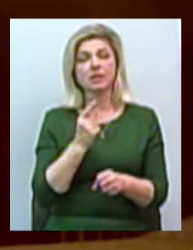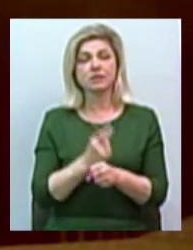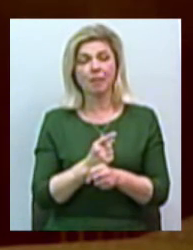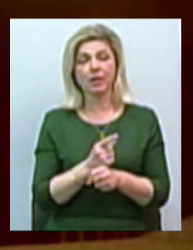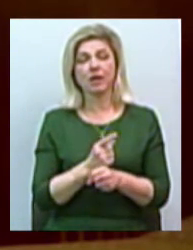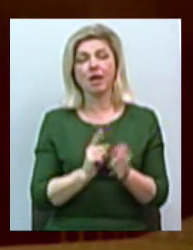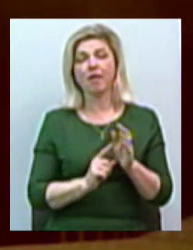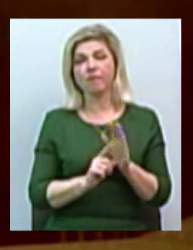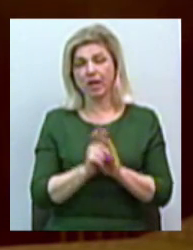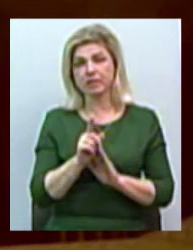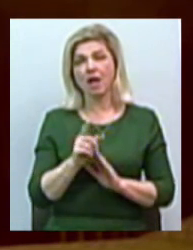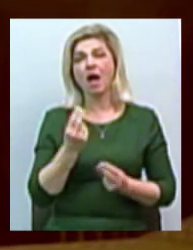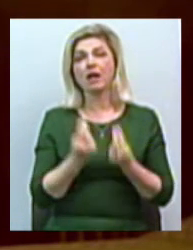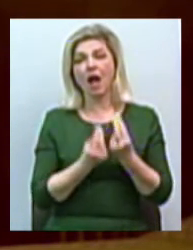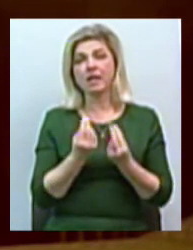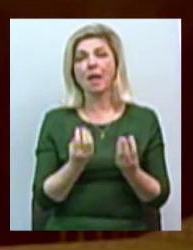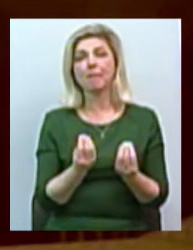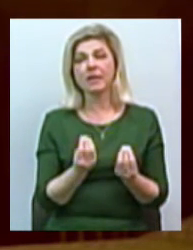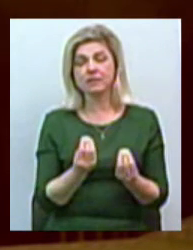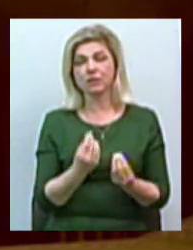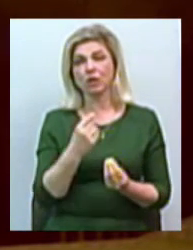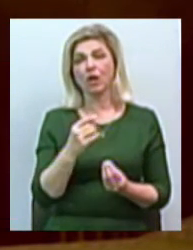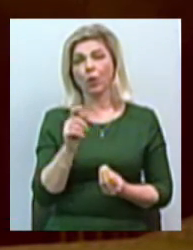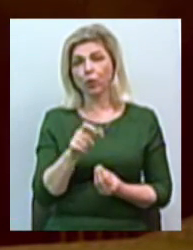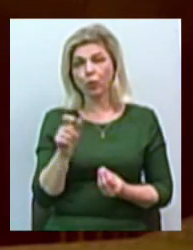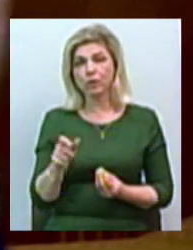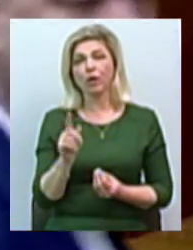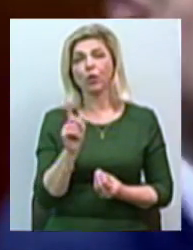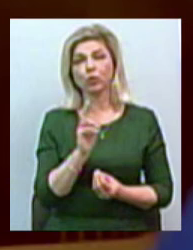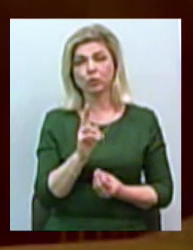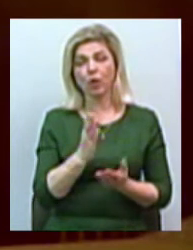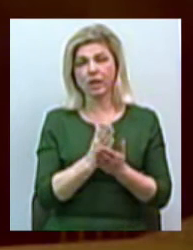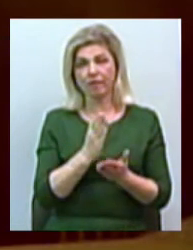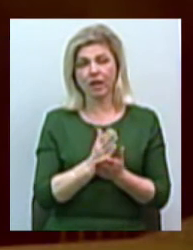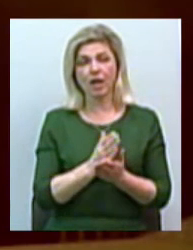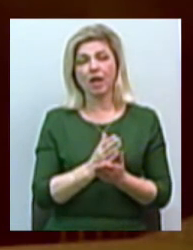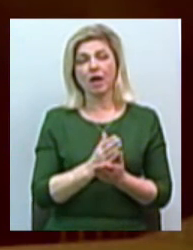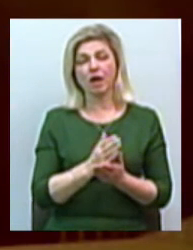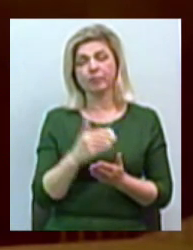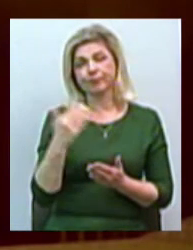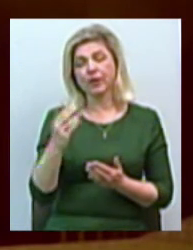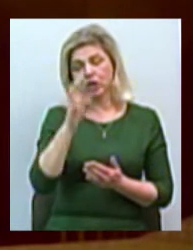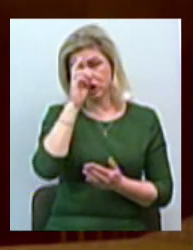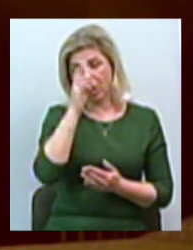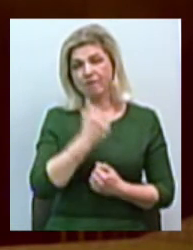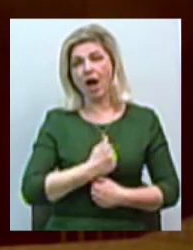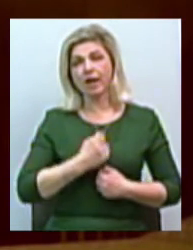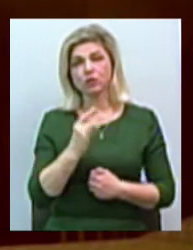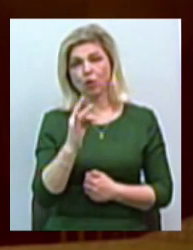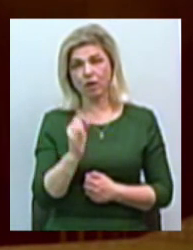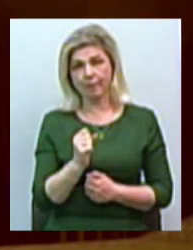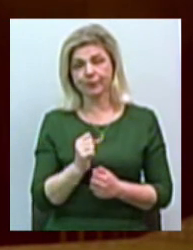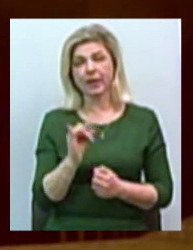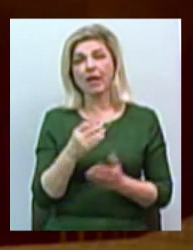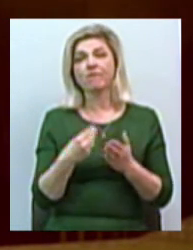гральний бізнес юридичним особам, кінцевий власник яких є резиденти держави-агресора. Важлива також фінансова складова.